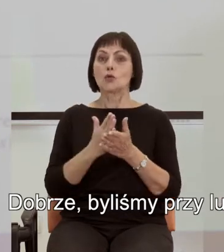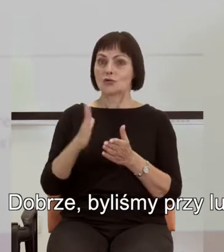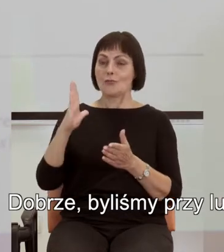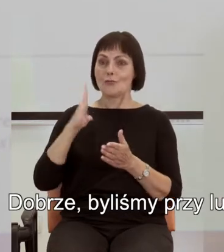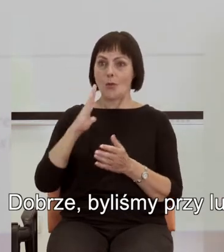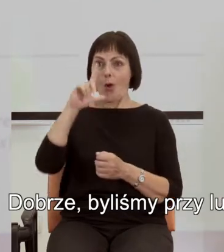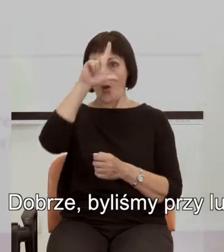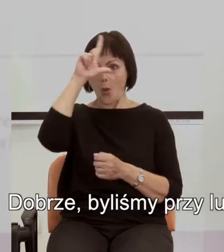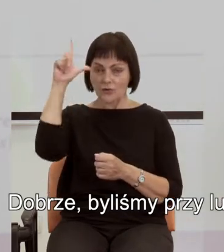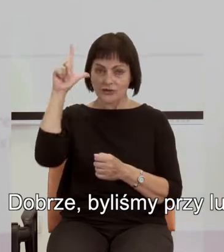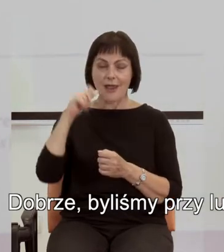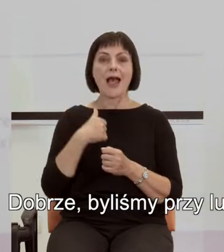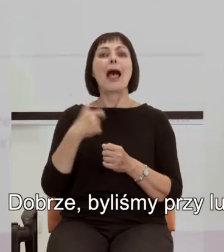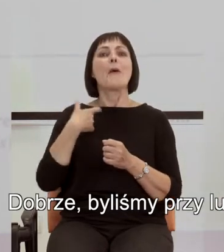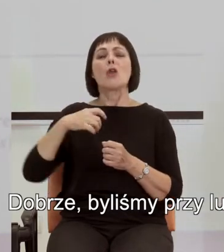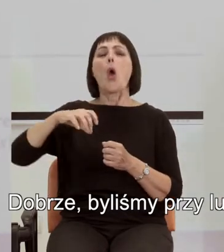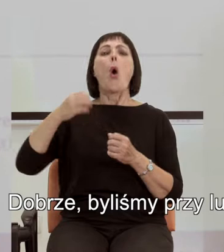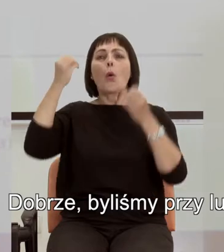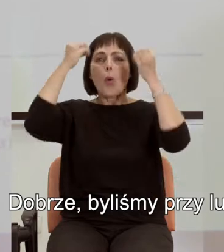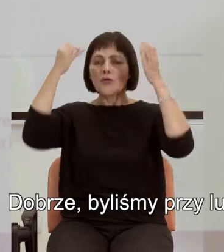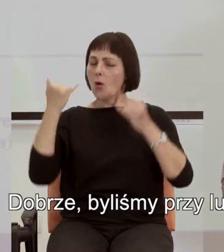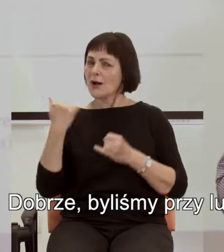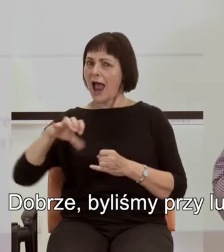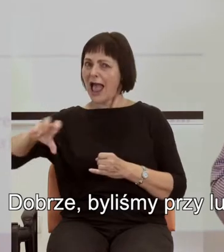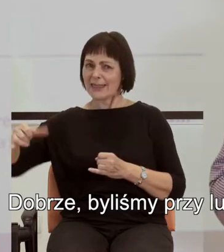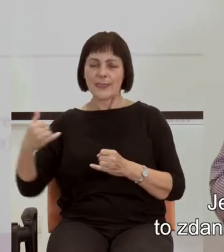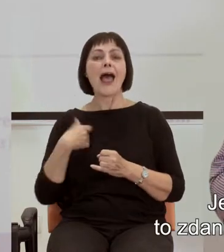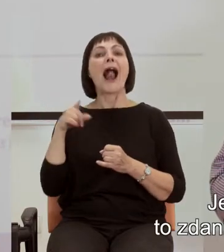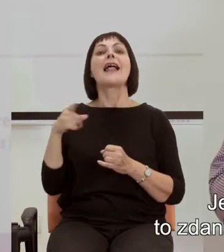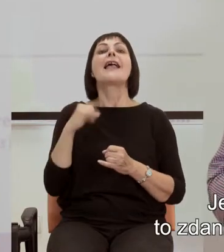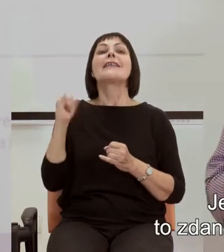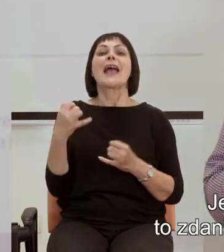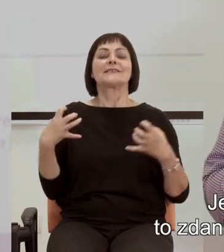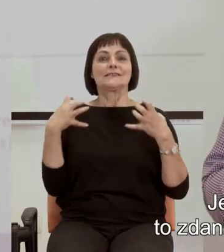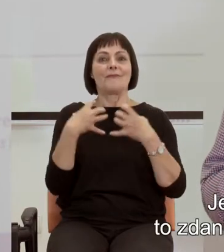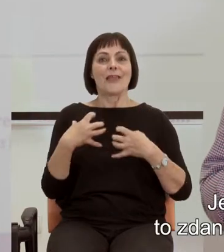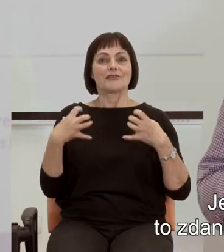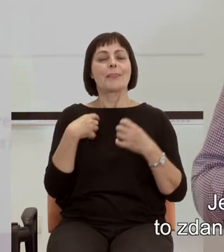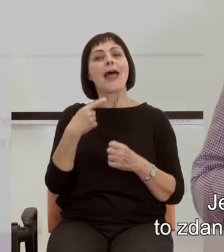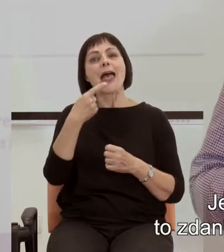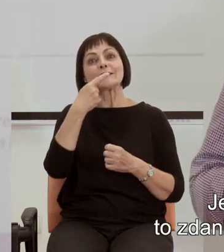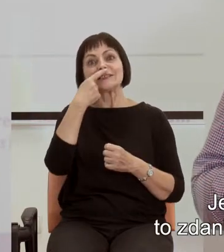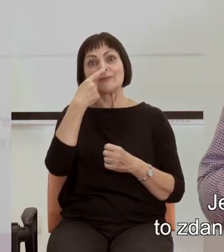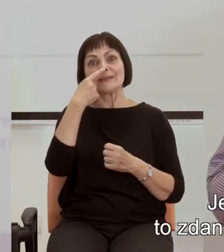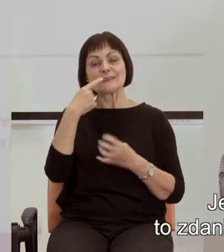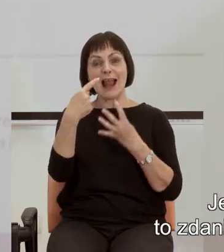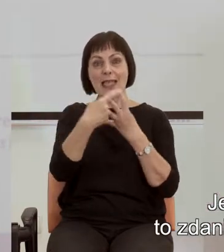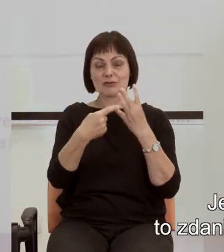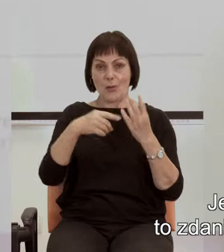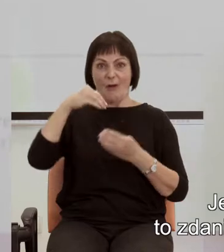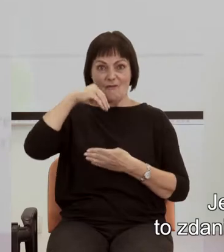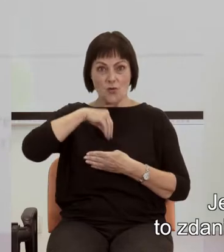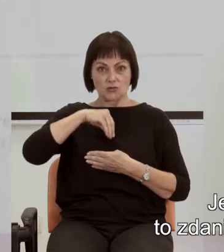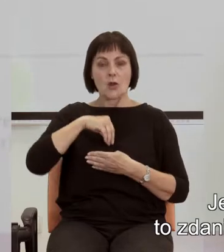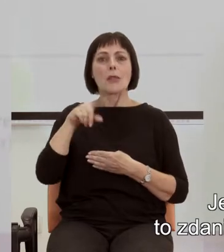pomimo, że z zupełnie innego kręgu kulturowego, a co ze zwierzętami? Jeśli zmysł liczby ma być wrodzony, to zdaniem